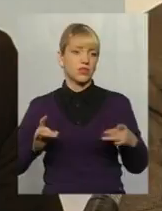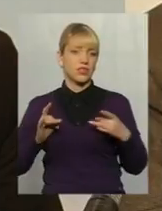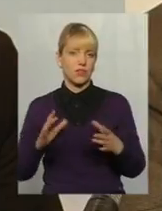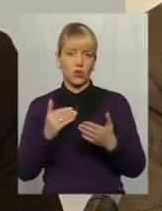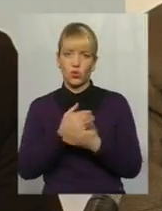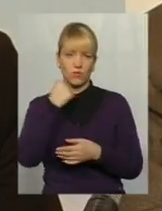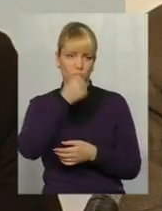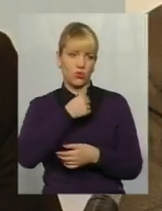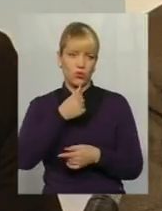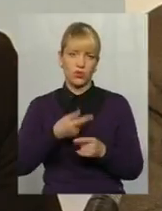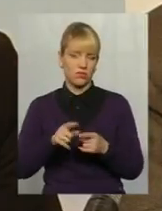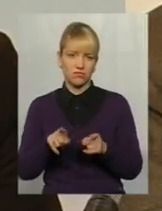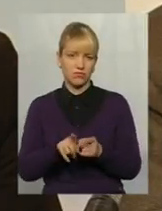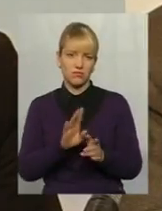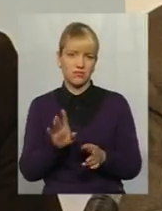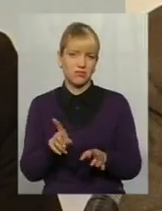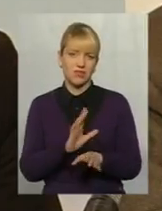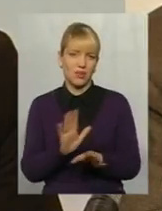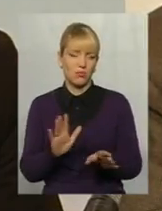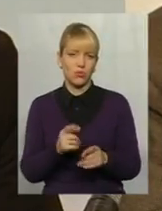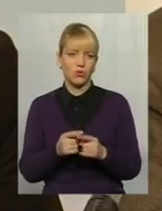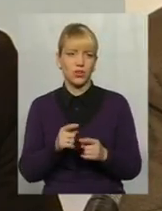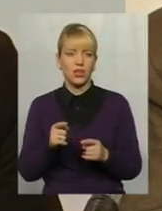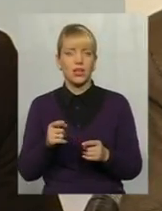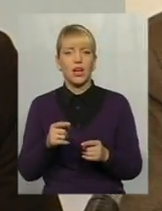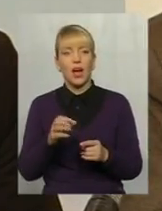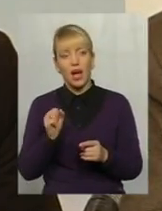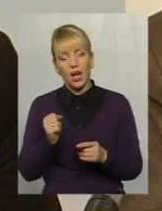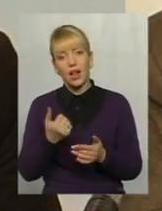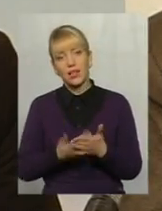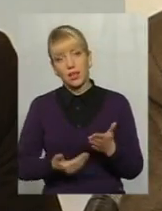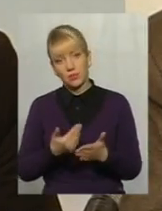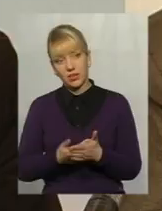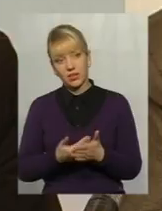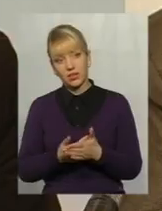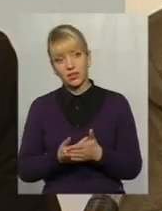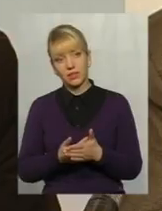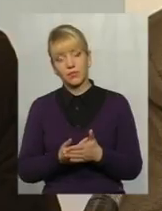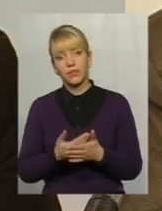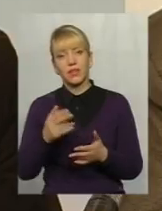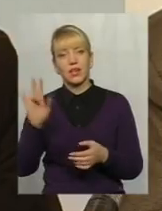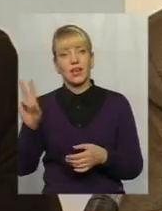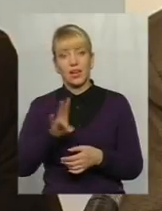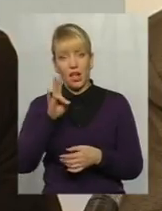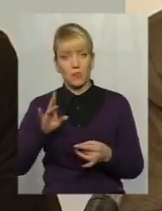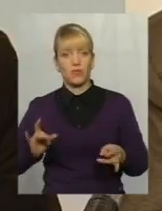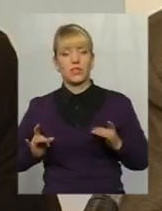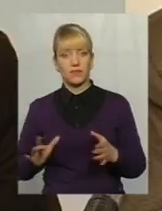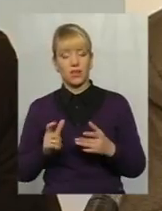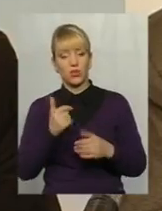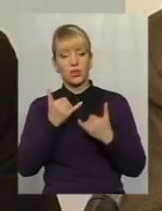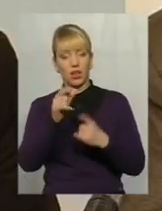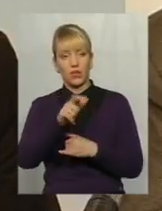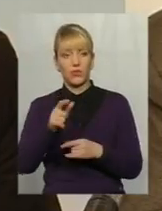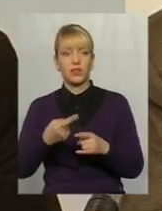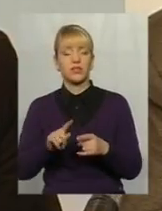рік, але так не святкували. Все-таки, він існував в якійсь своїй системі координат. Але, наприклад, храмове свято для людей було тим